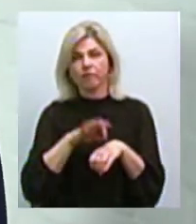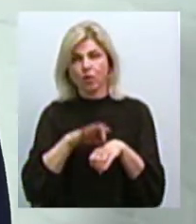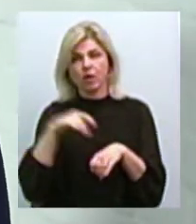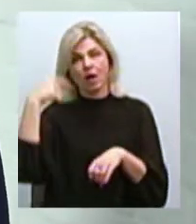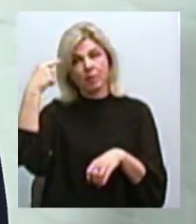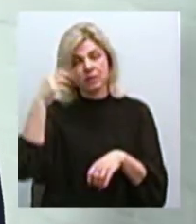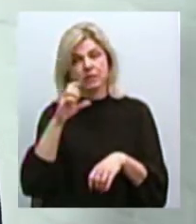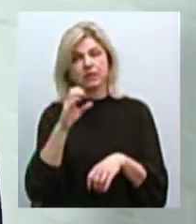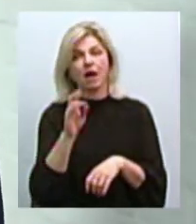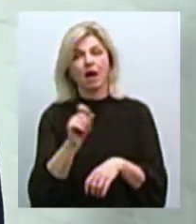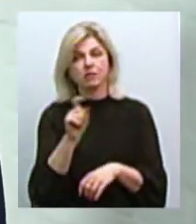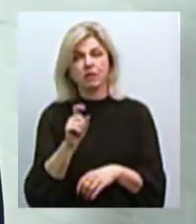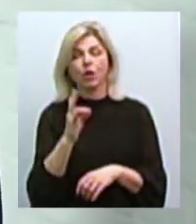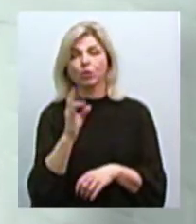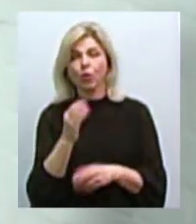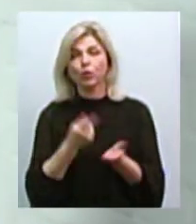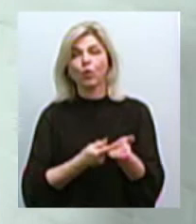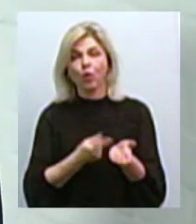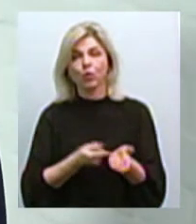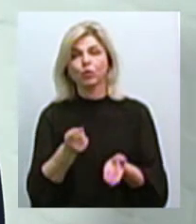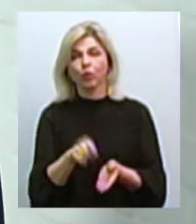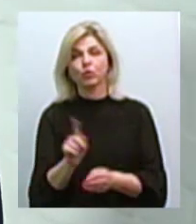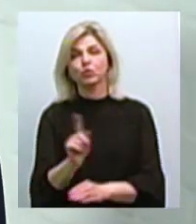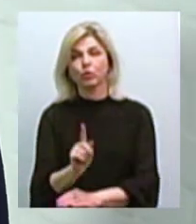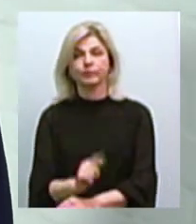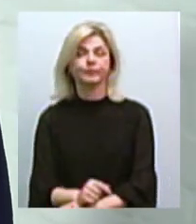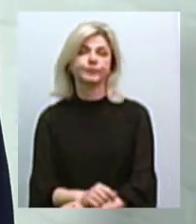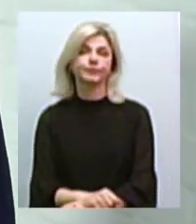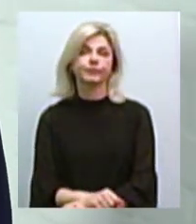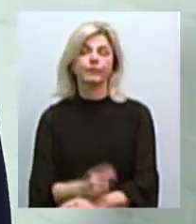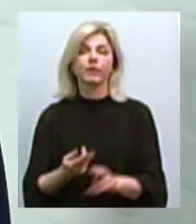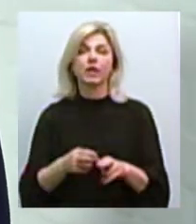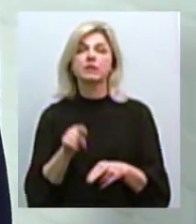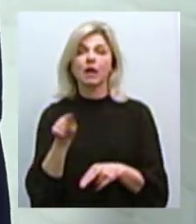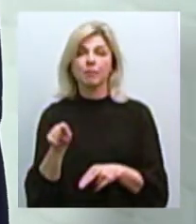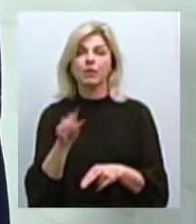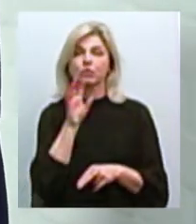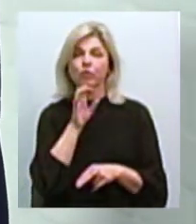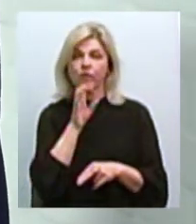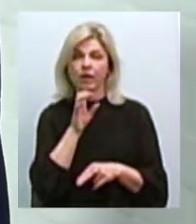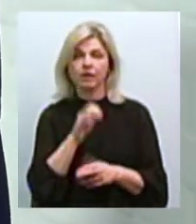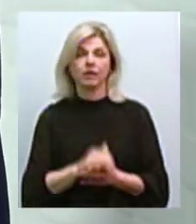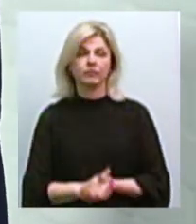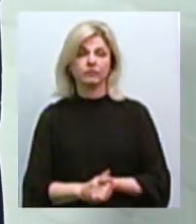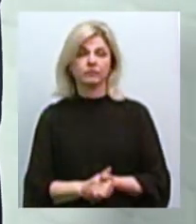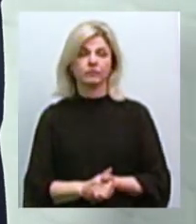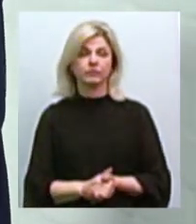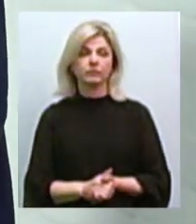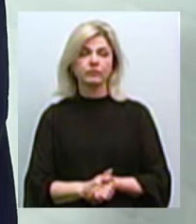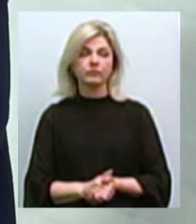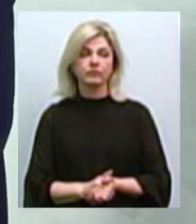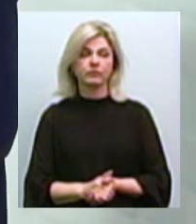Однак, доказів того, що саме ця тварина, скажімо так,